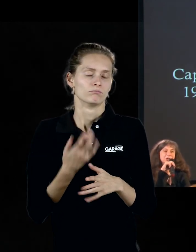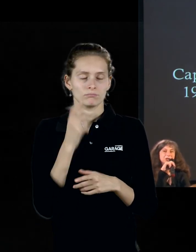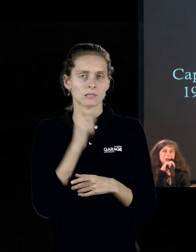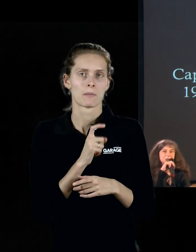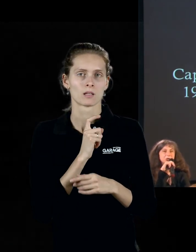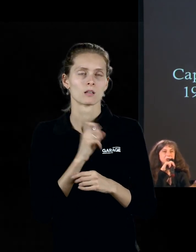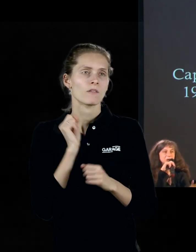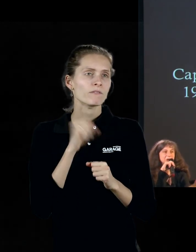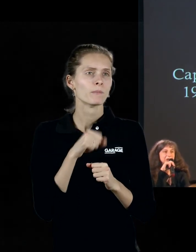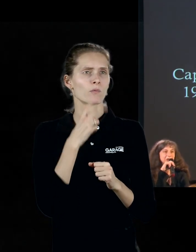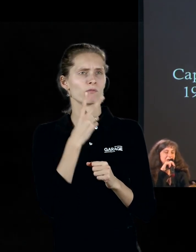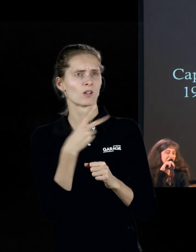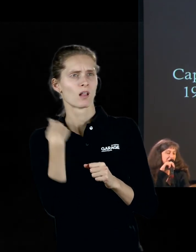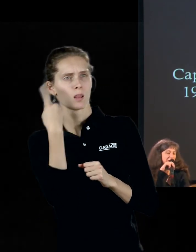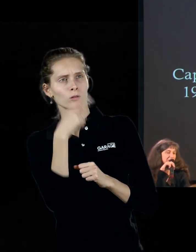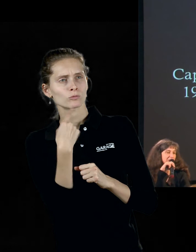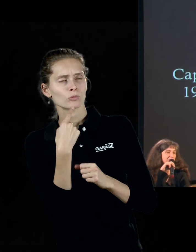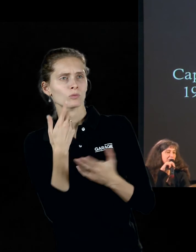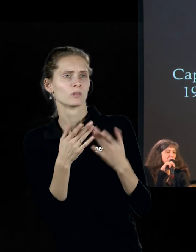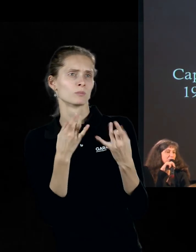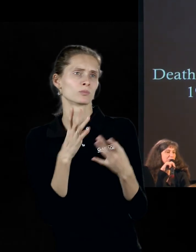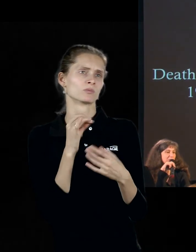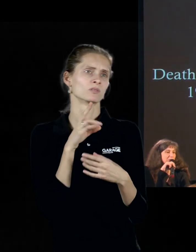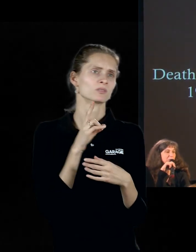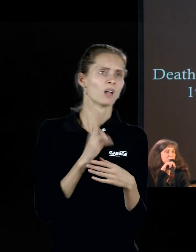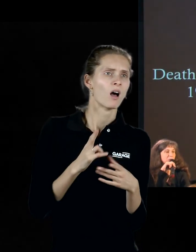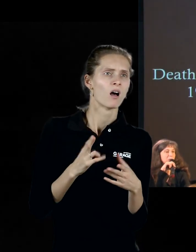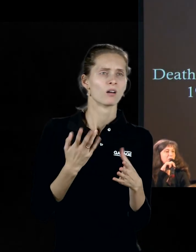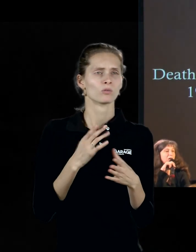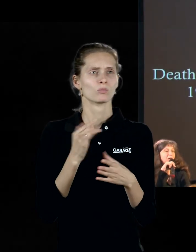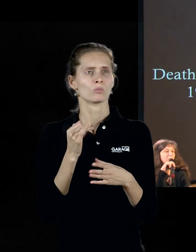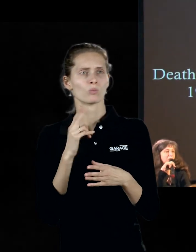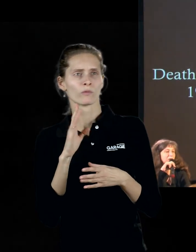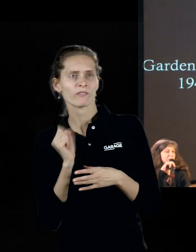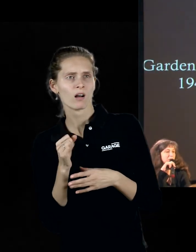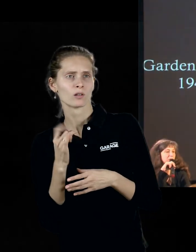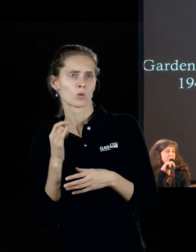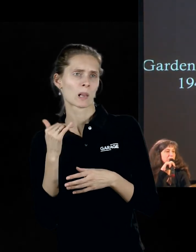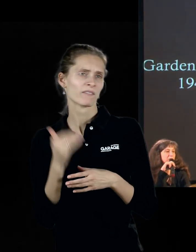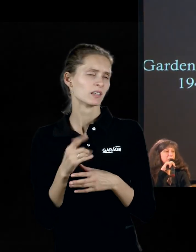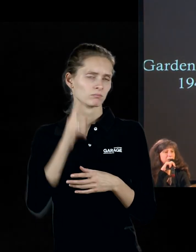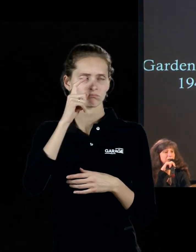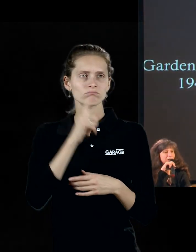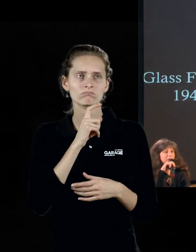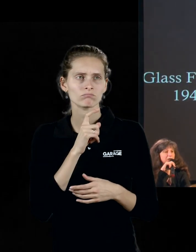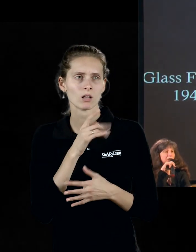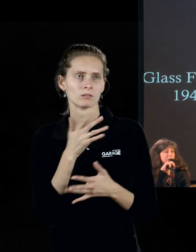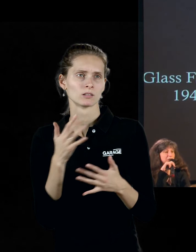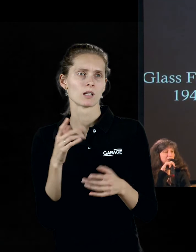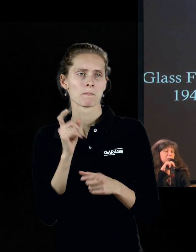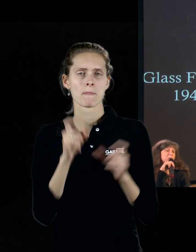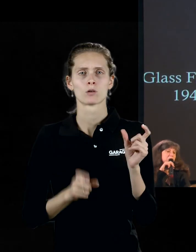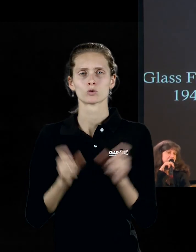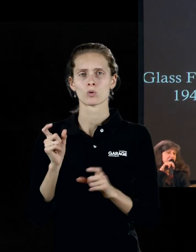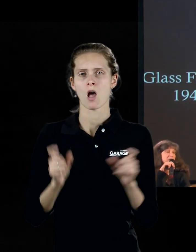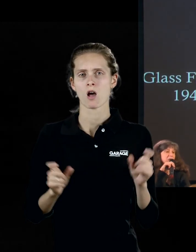различить лицо, можно прочесть это как некий знак, как некий иероглиф или как некую букву. Вот такие вот различные персонажи. Тогда